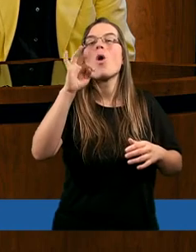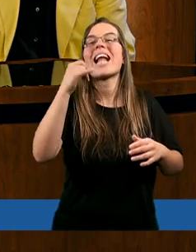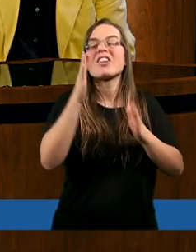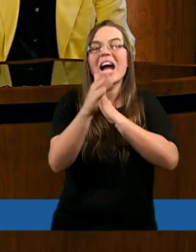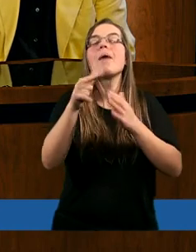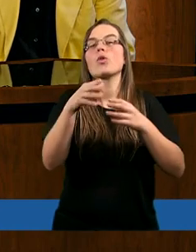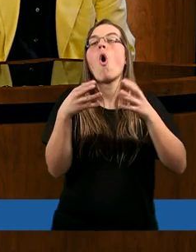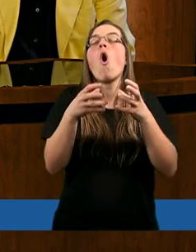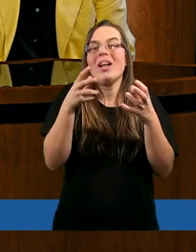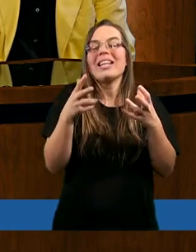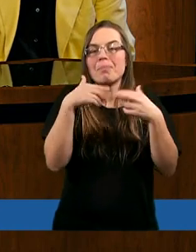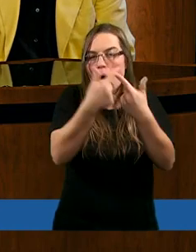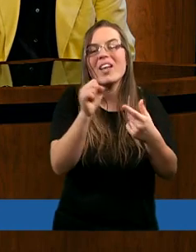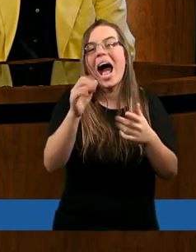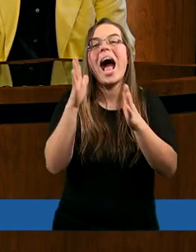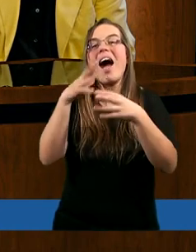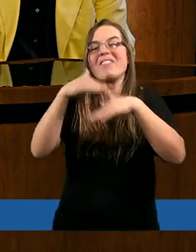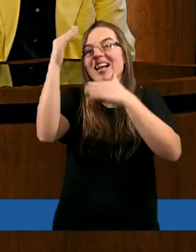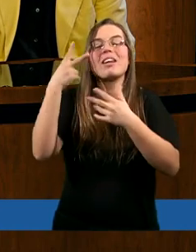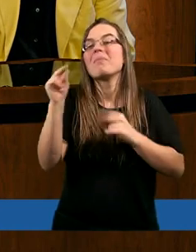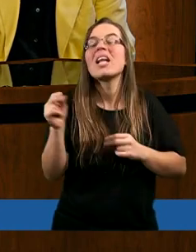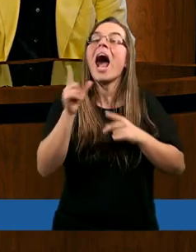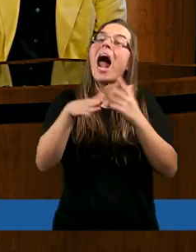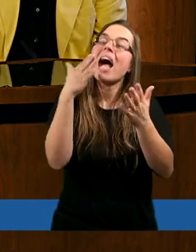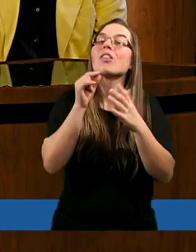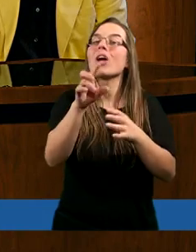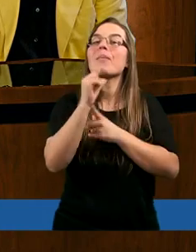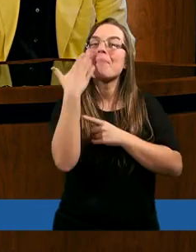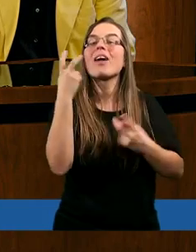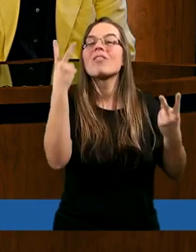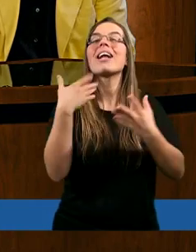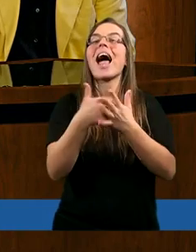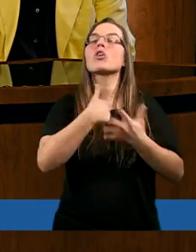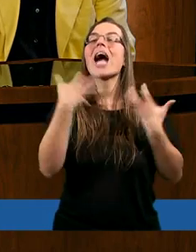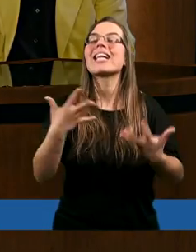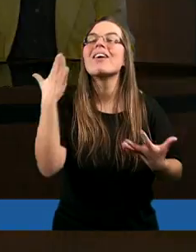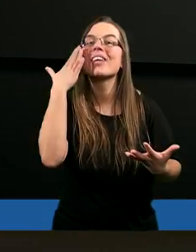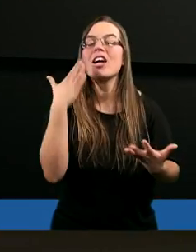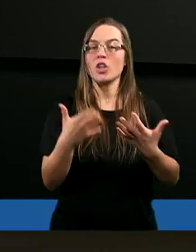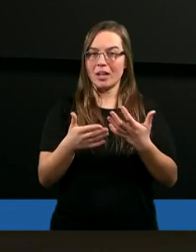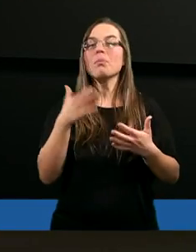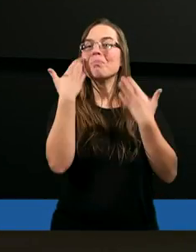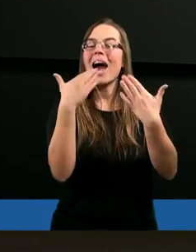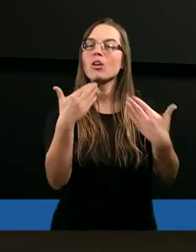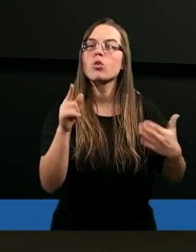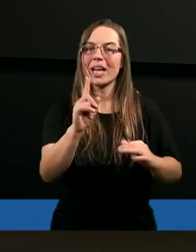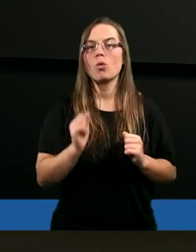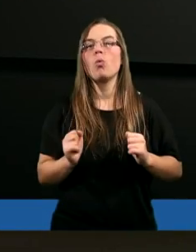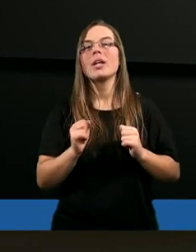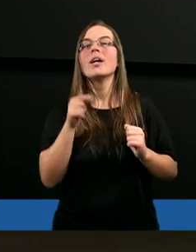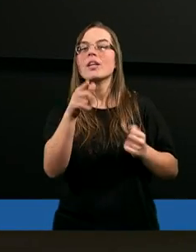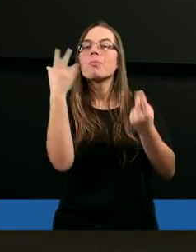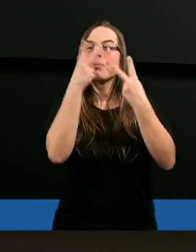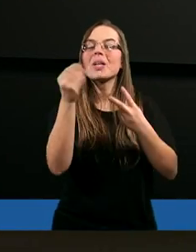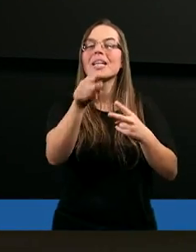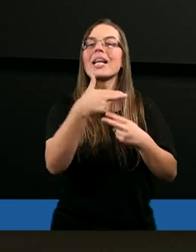zakryje. Więc intencja jest bardzo ważna. Dlaczego ja chcę to wiedzieć? Bardzo dziękuję. Przeczytajmy, co na ten